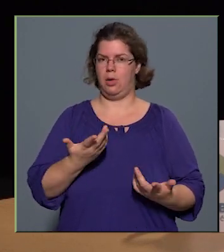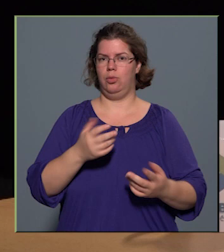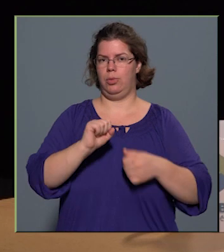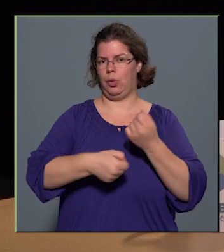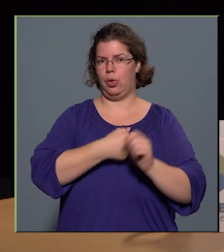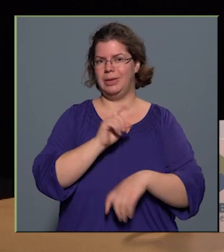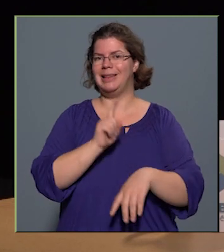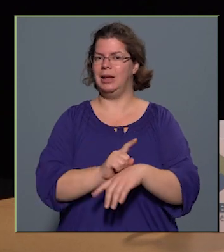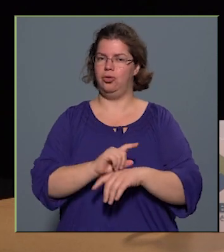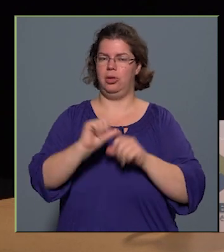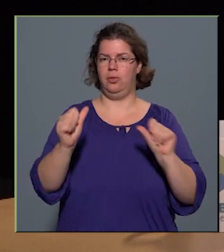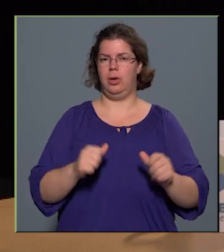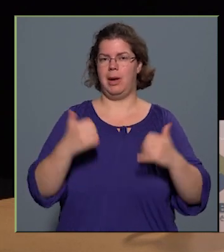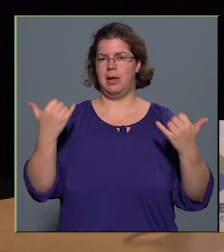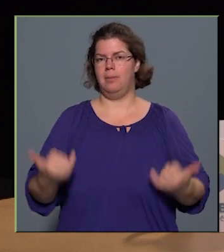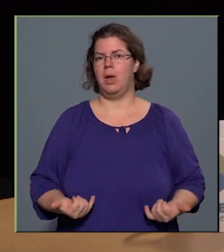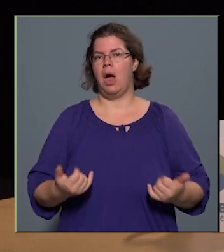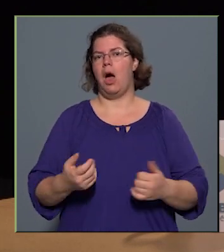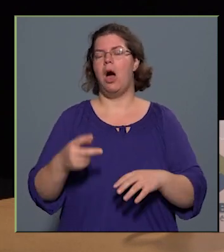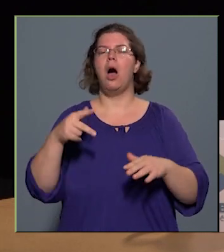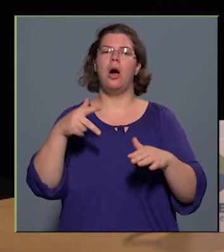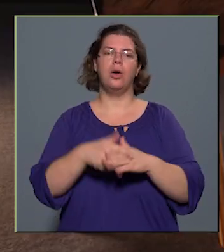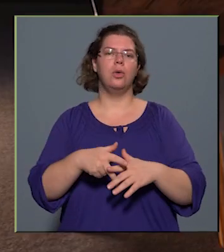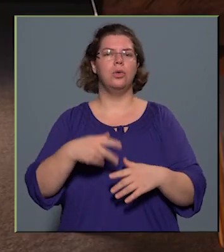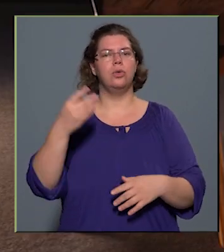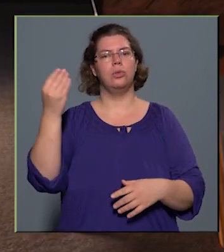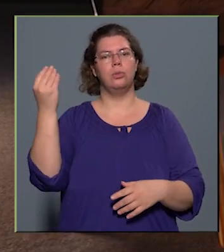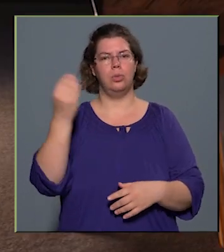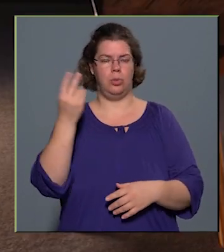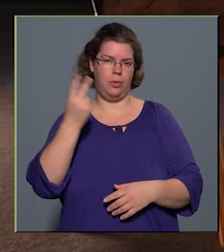működtetési formája ma a közművörödési intézményeknek.